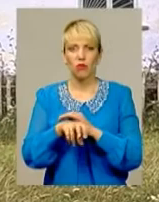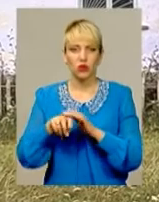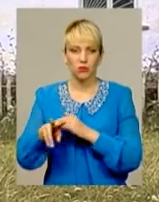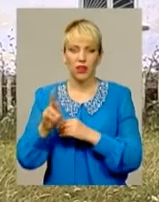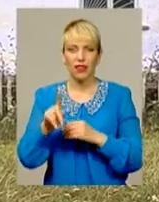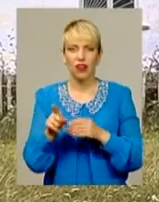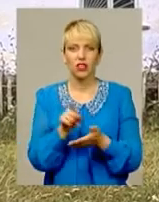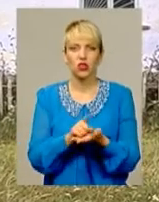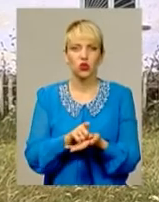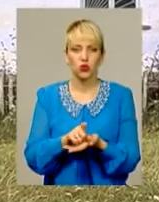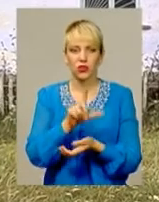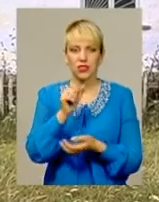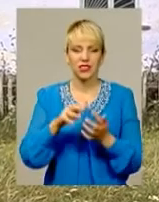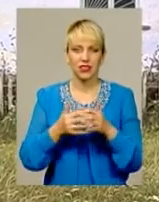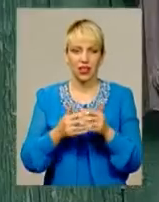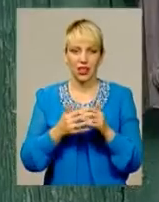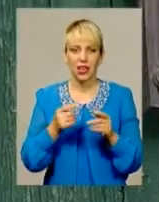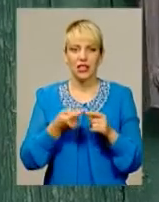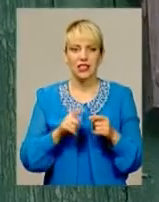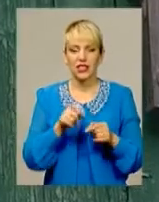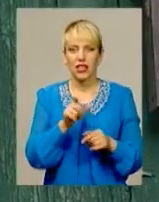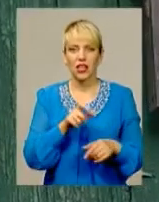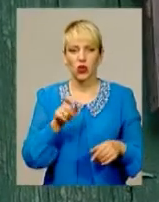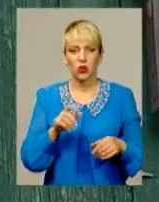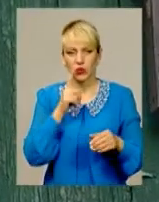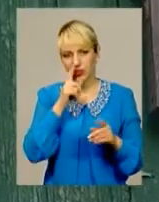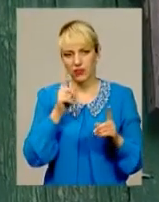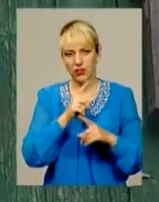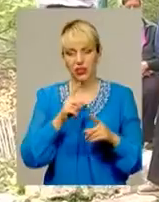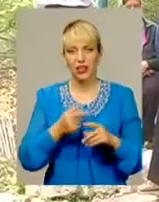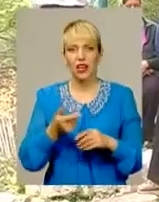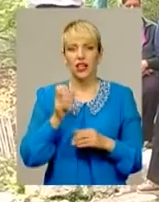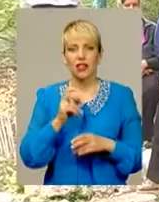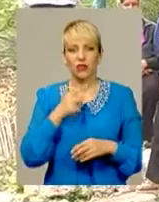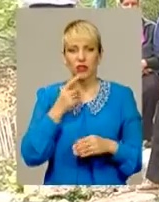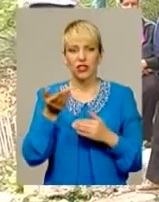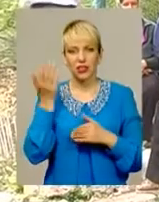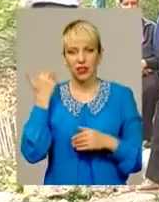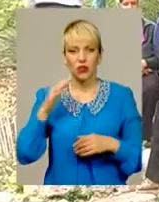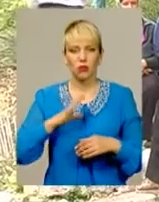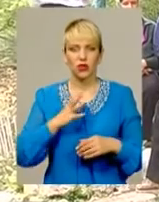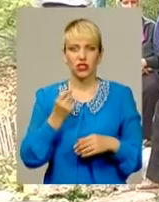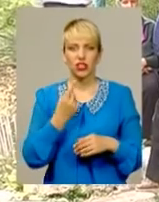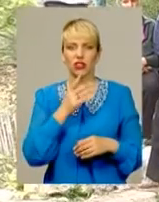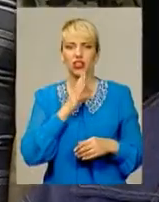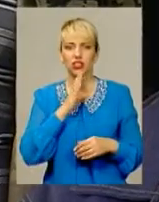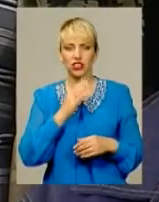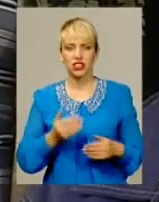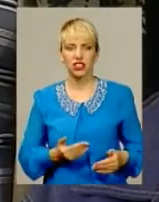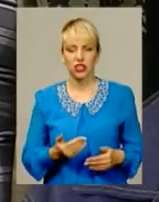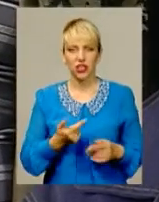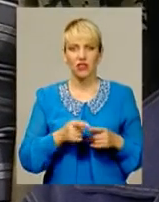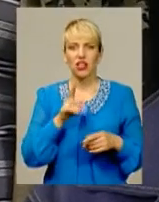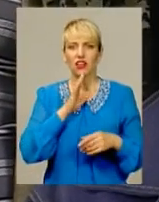А це жителі Нової Гути, яких залишилося в селі невелика кубка. Не так давно, кажуть люди, була ще одна жителька. Але вона захворіла,